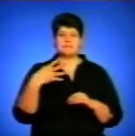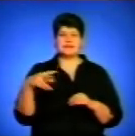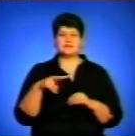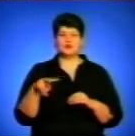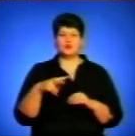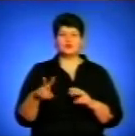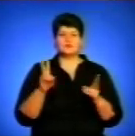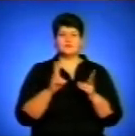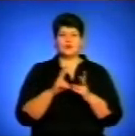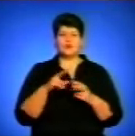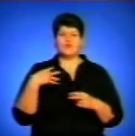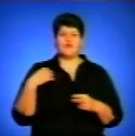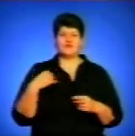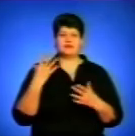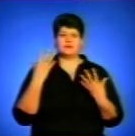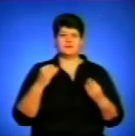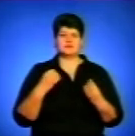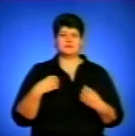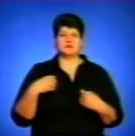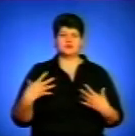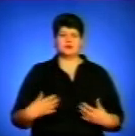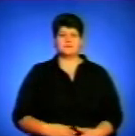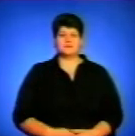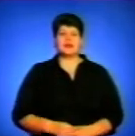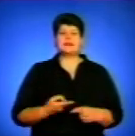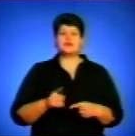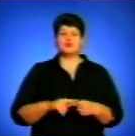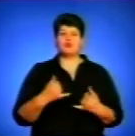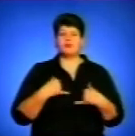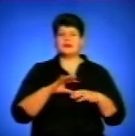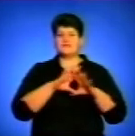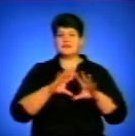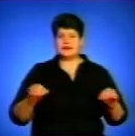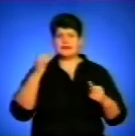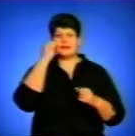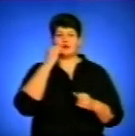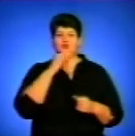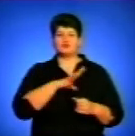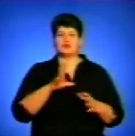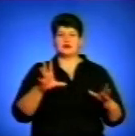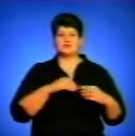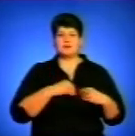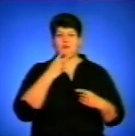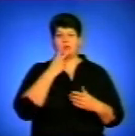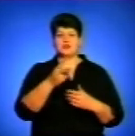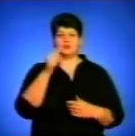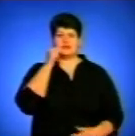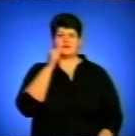святкуватимуть День ПЛАСТУНА. На цьому в мене все. Дякую, що були з нами і побачимось завтра.